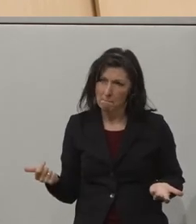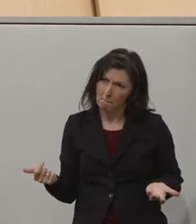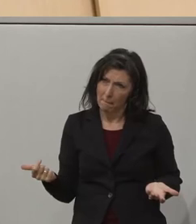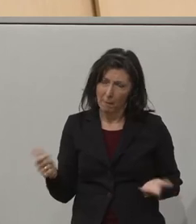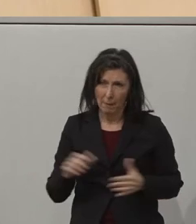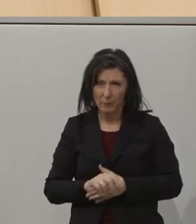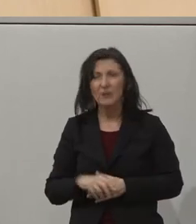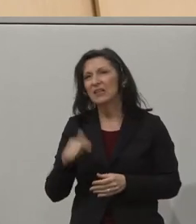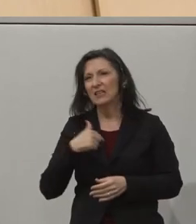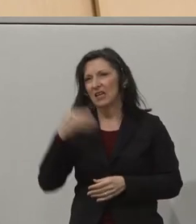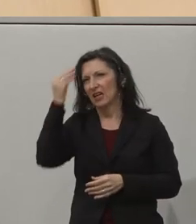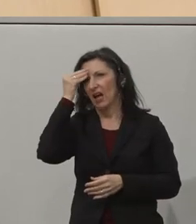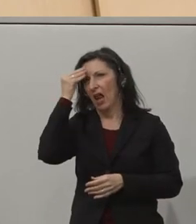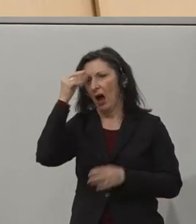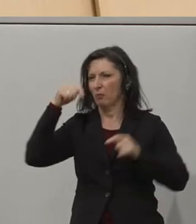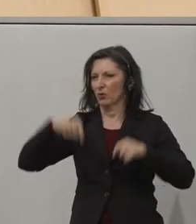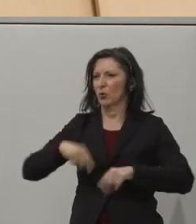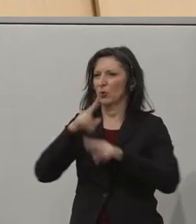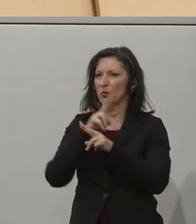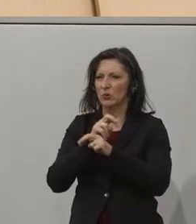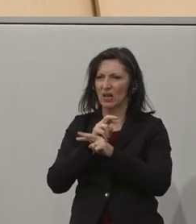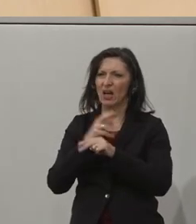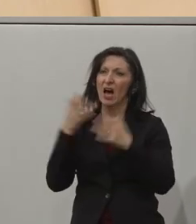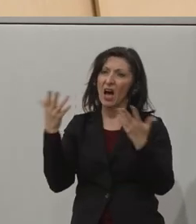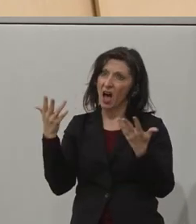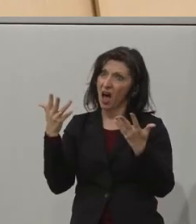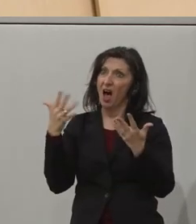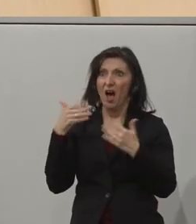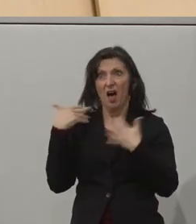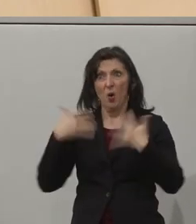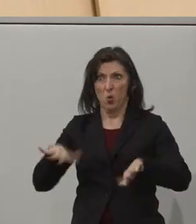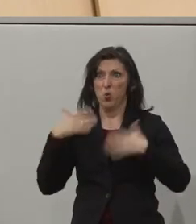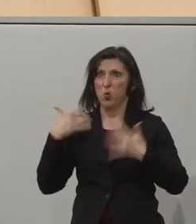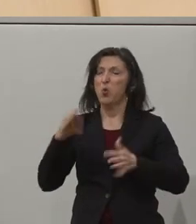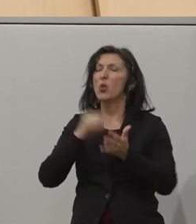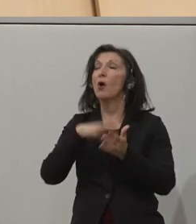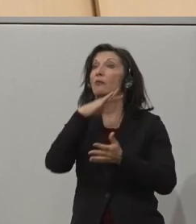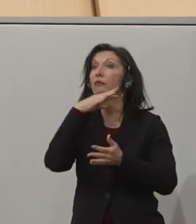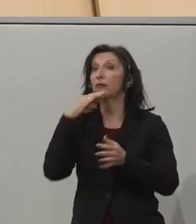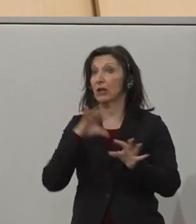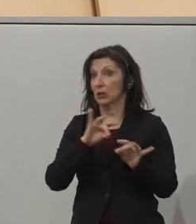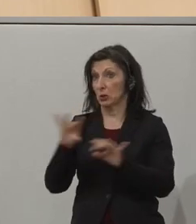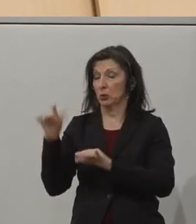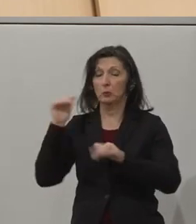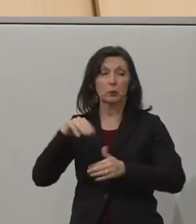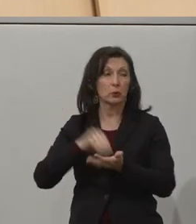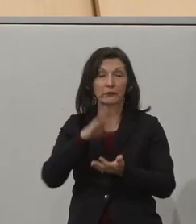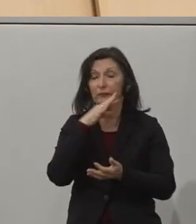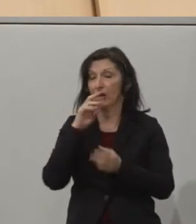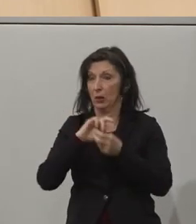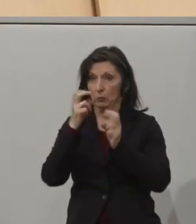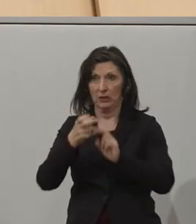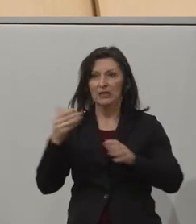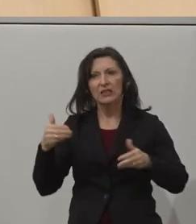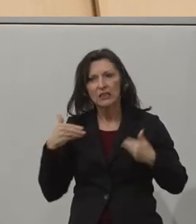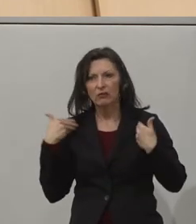Und ich glaube, da haben wir in Österreich sehr viel noch vor uns und zum Umsetzen. Und ich freue mich, dass wir durch dieses